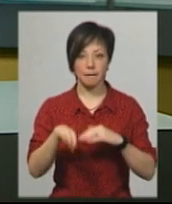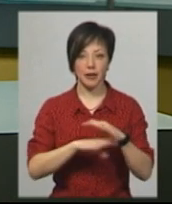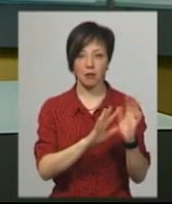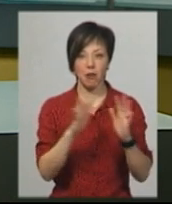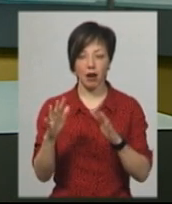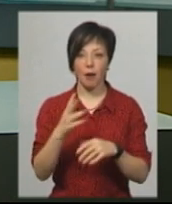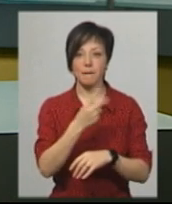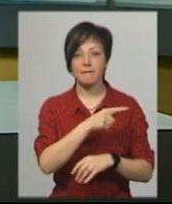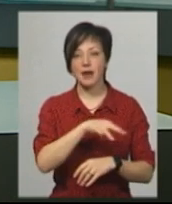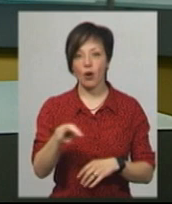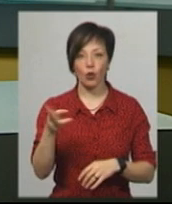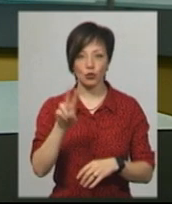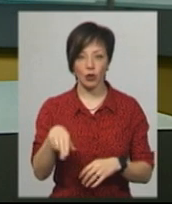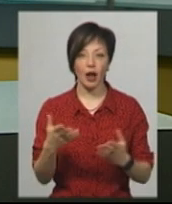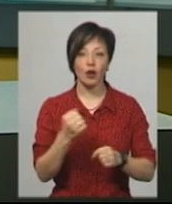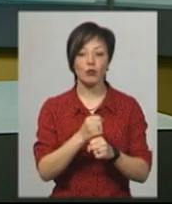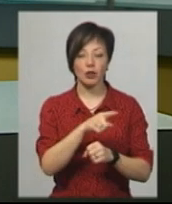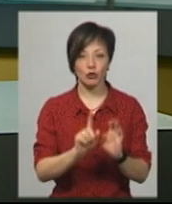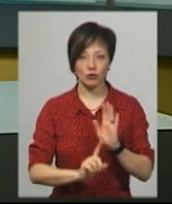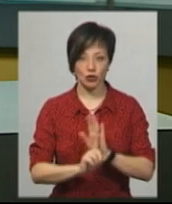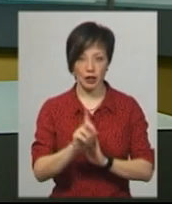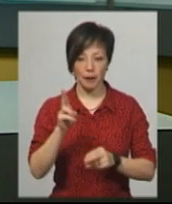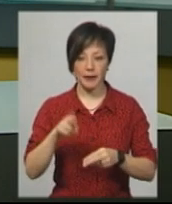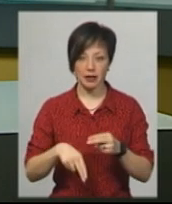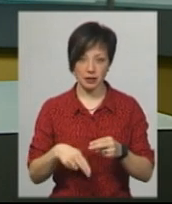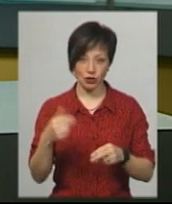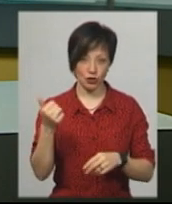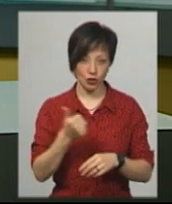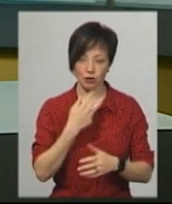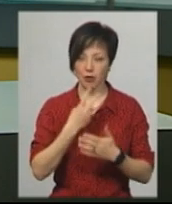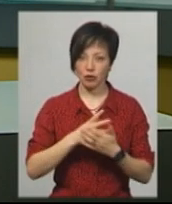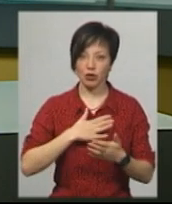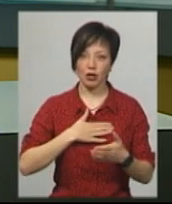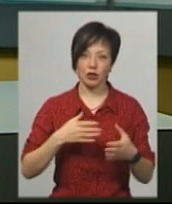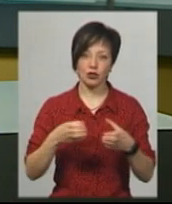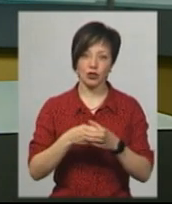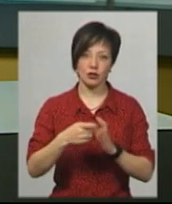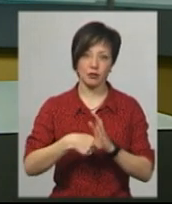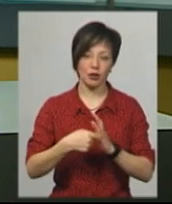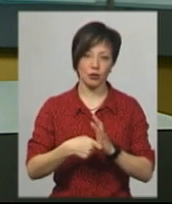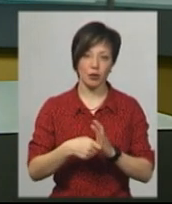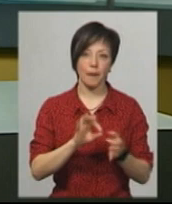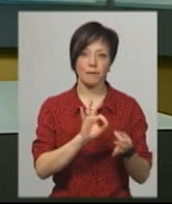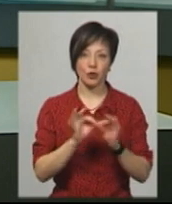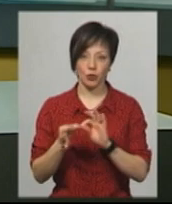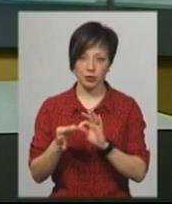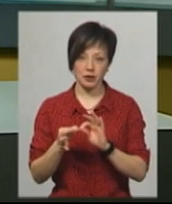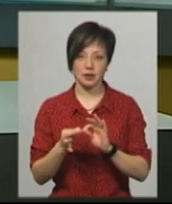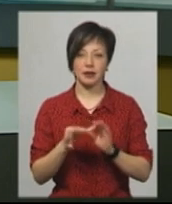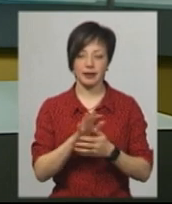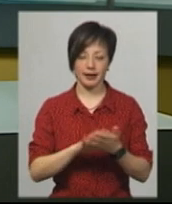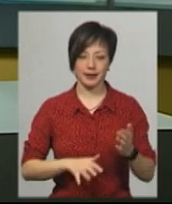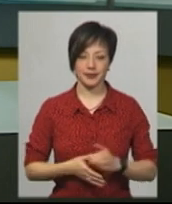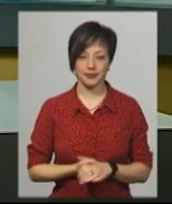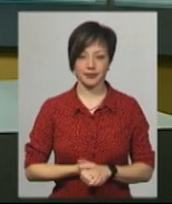складає мільйон доларів. Які роботи там розпочалися наприкінці робочого тижня, бачила знімальна група Суспільного. Подробиці у сюжеті Лесі